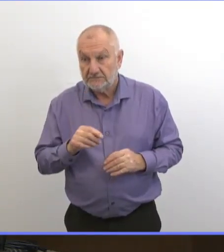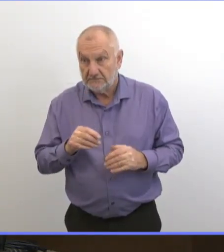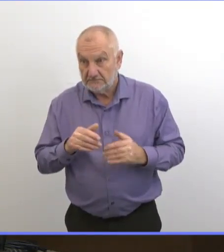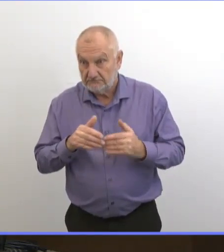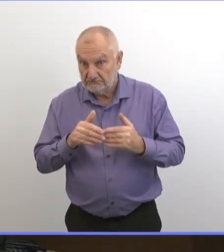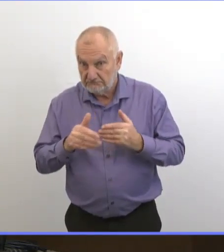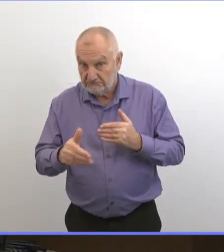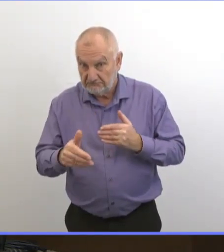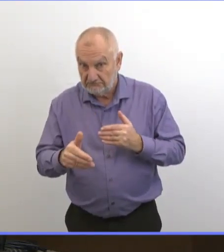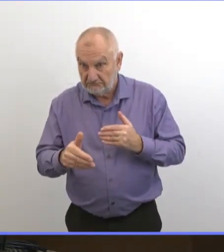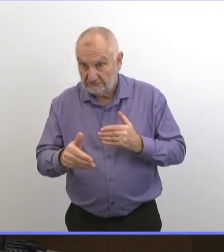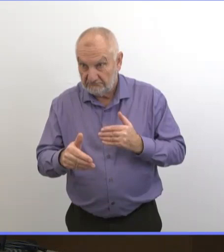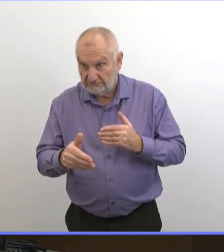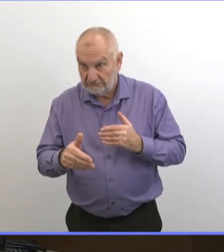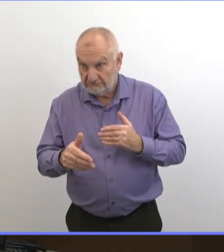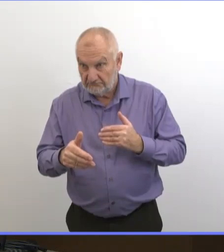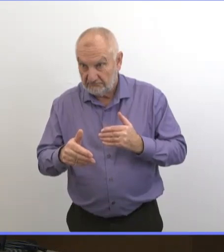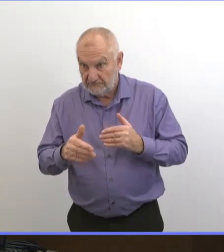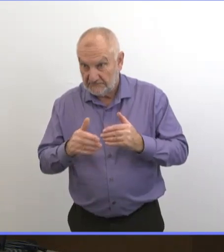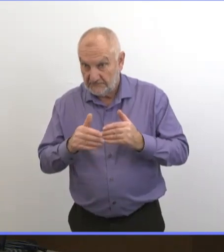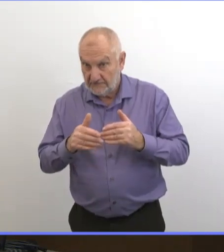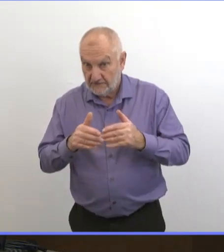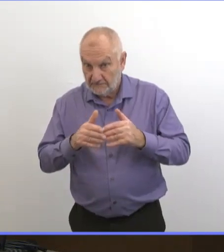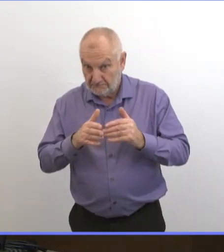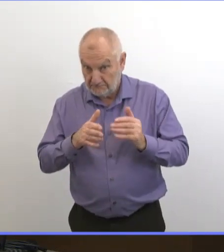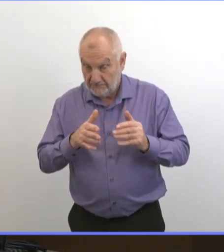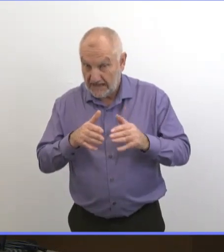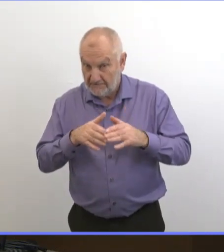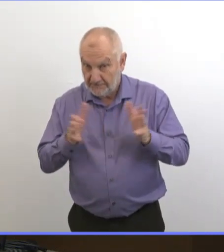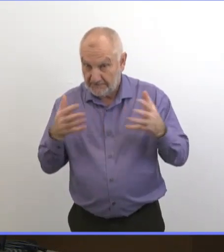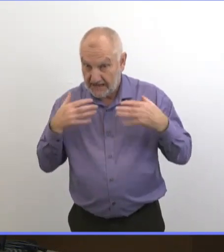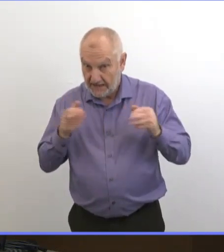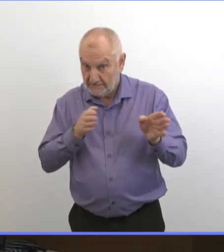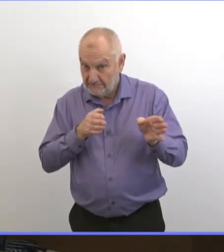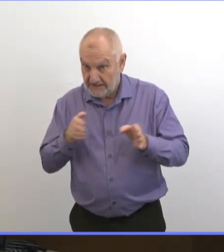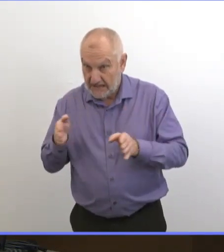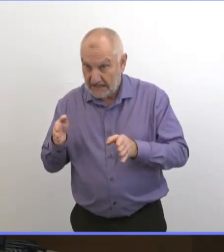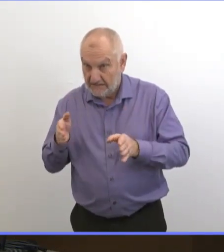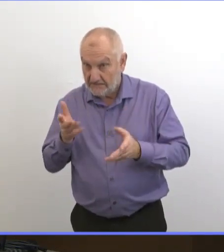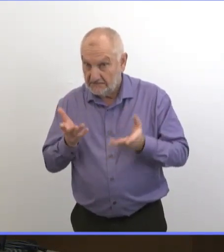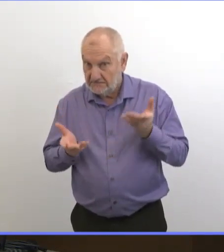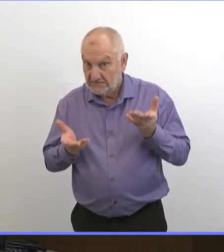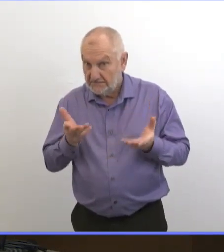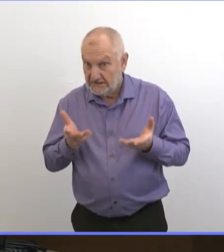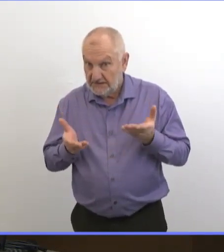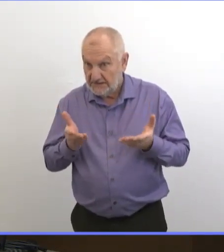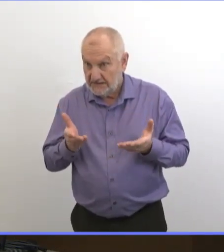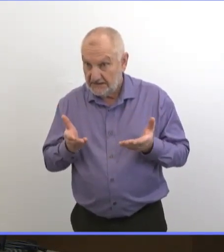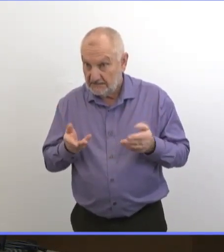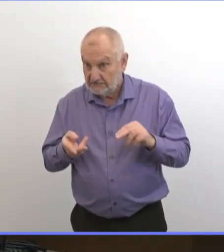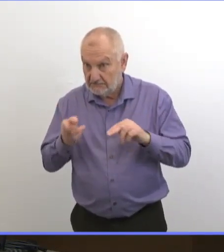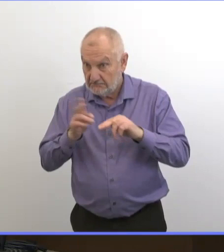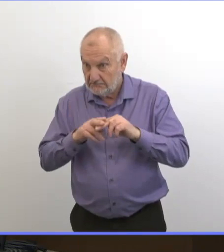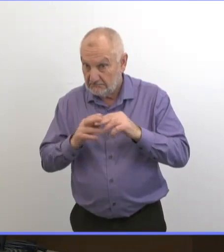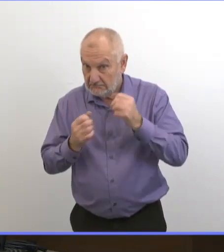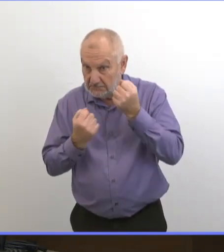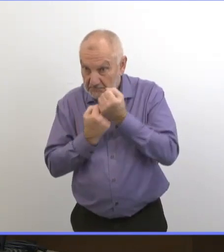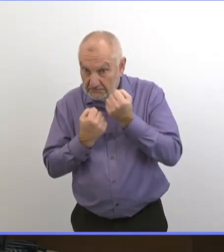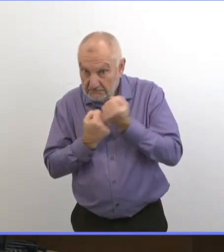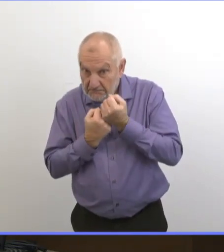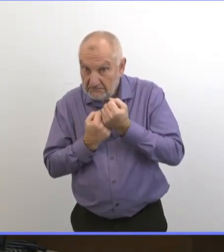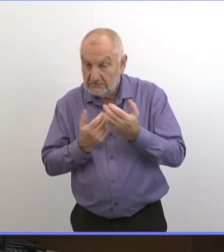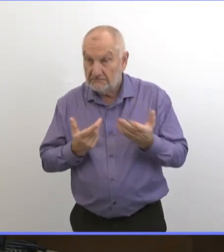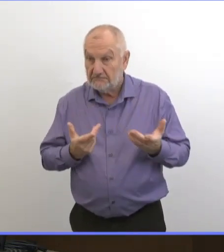Est-ce qu'il y a à l'avenir des plans au niveau de la santé publique pour mieux